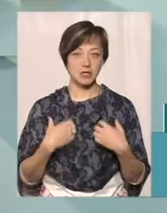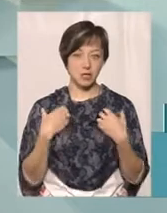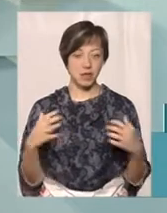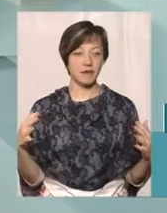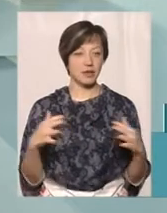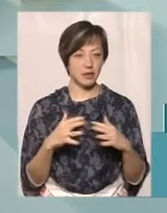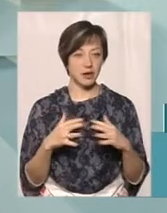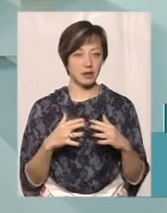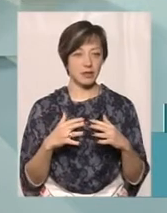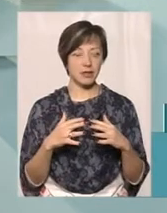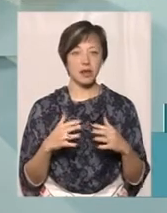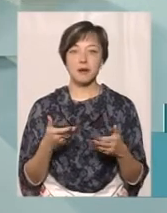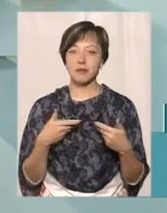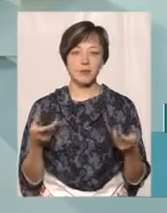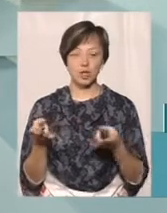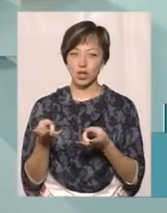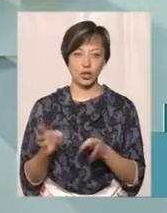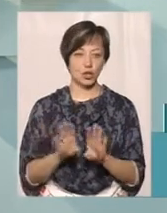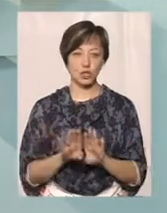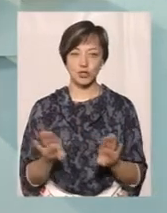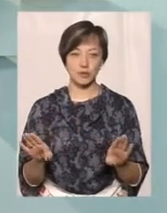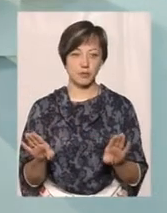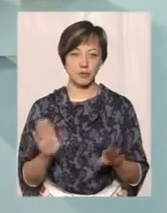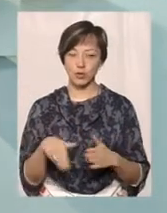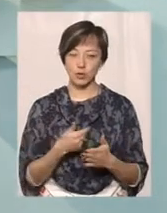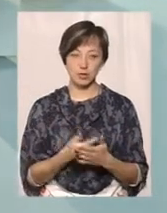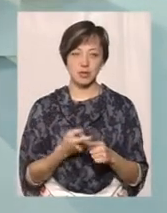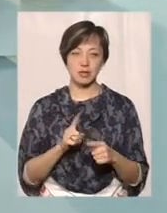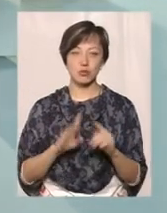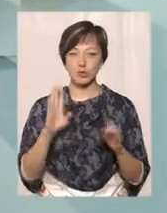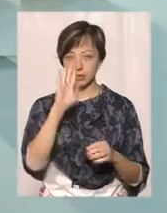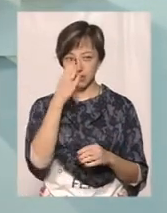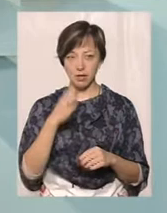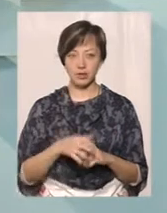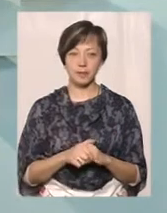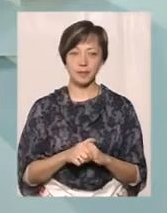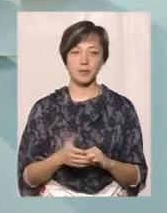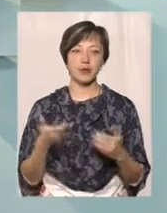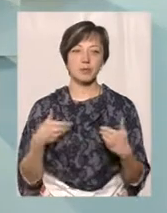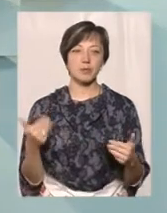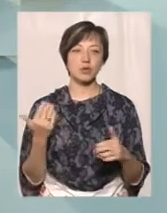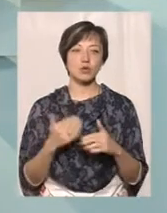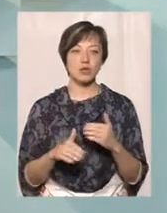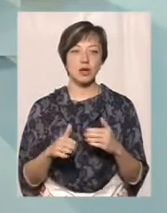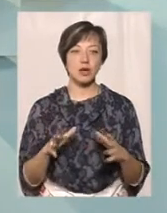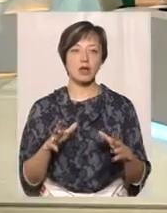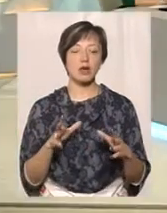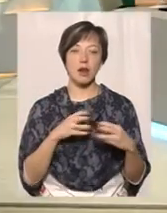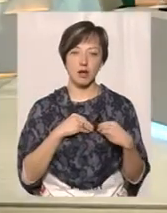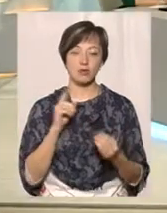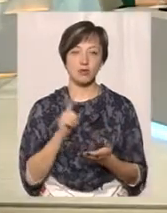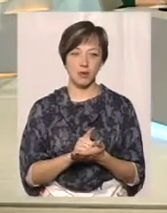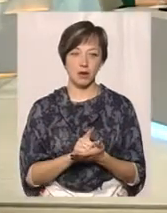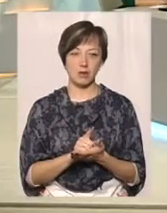війна, що ми їх не лишимо до тих пір, бо це буде зрада. Ми вже разом маємо